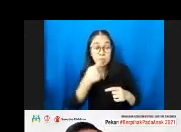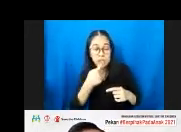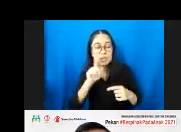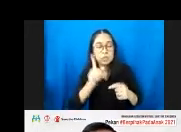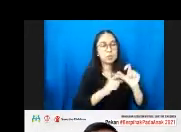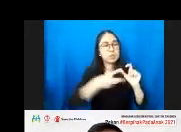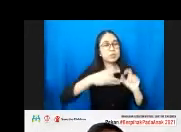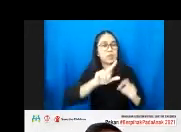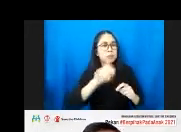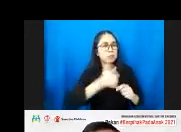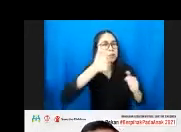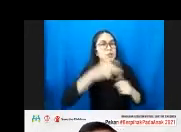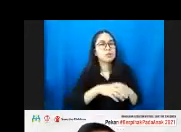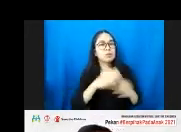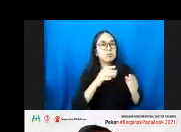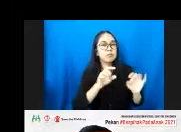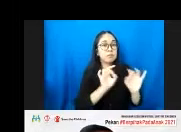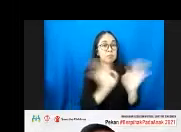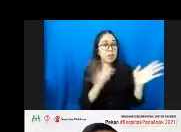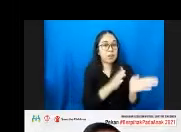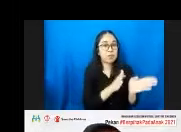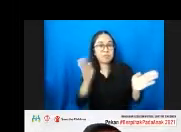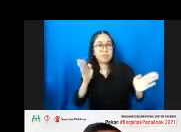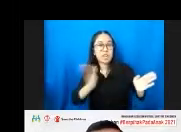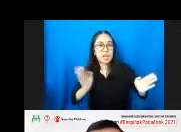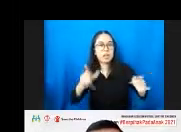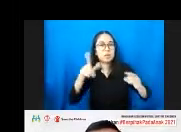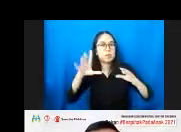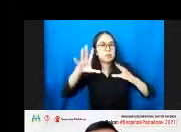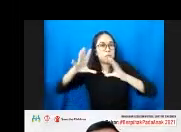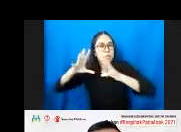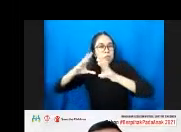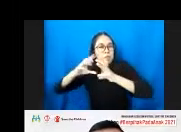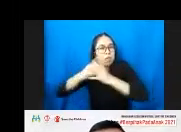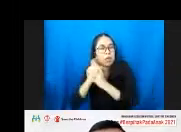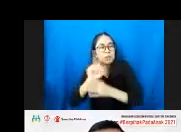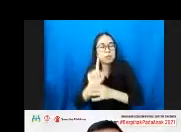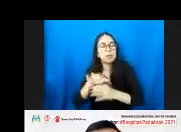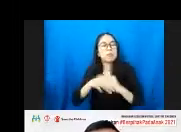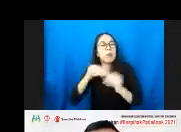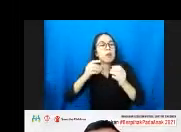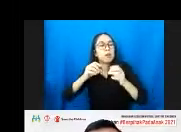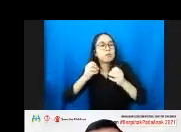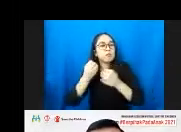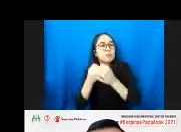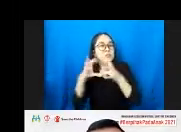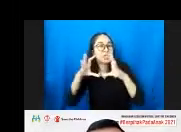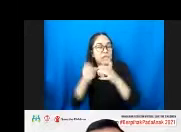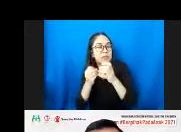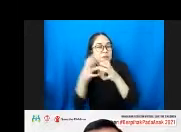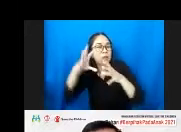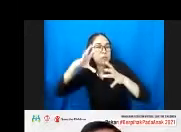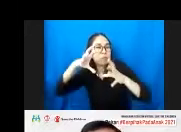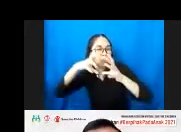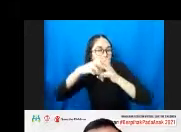yang kanan, yang banyak sel-selnya mati, sudah mengkerut, karena kehilangan miliaran dari sel-selnya, sinapnya tidak terbentuk, dan